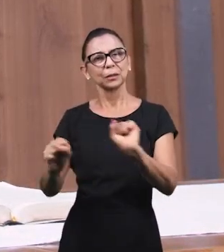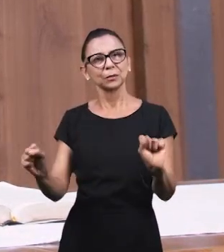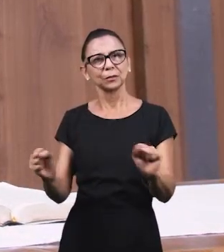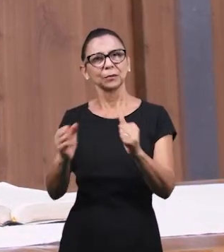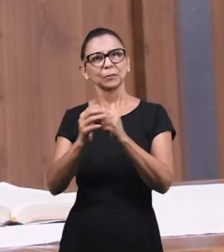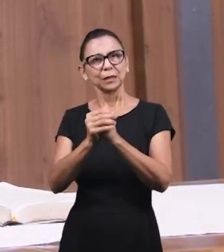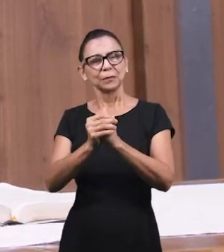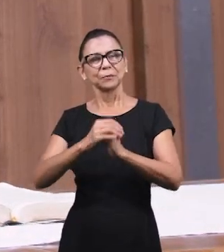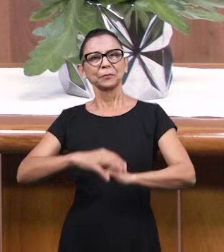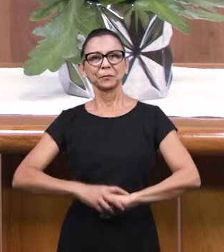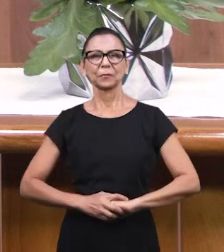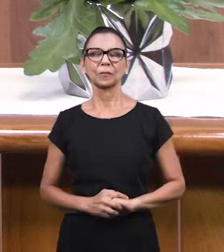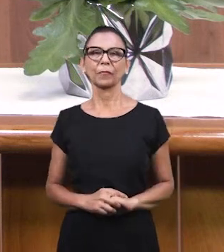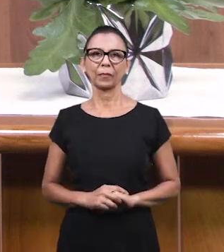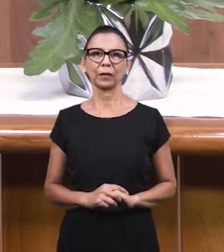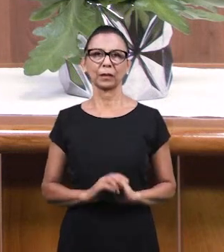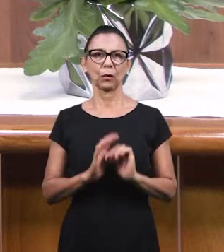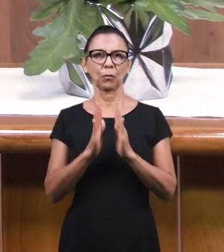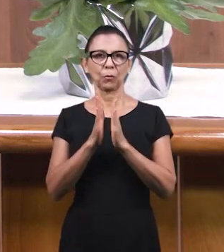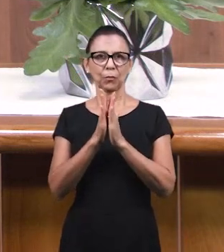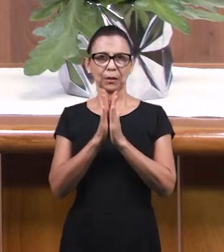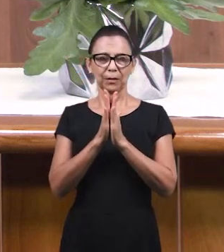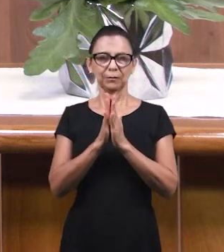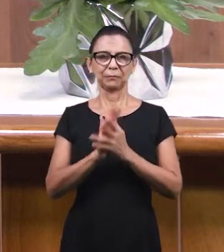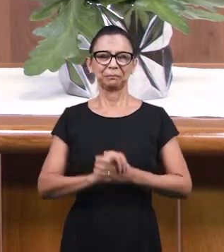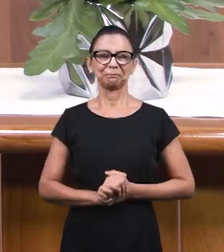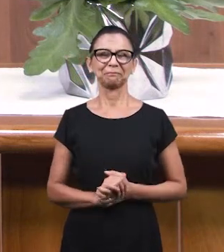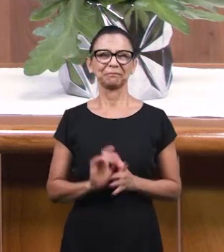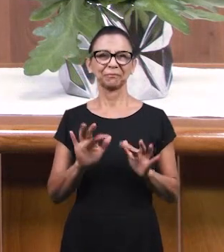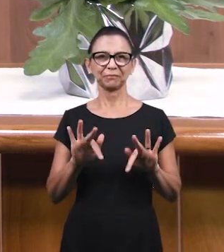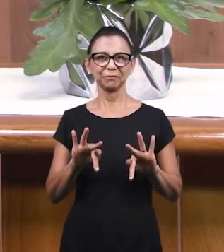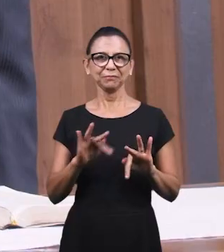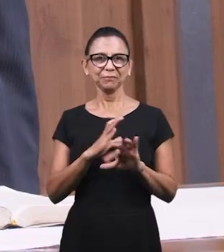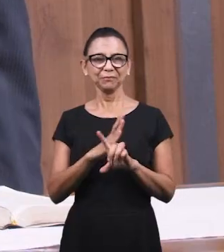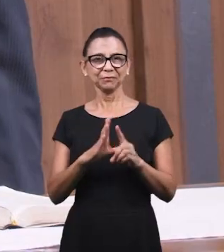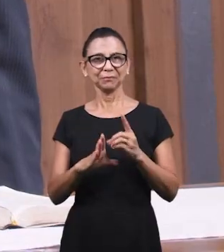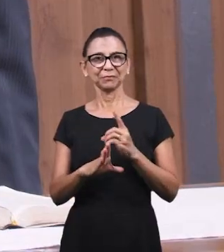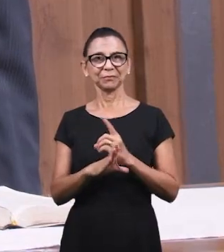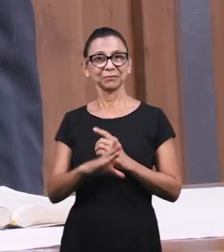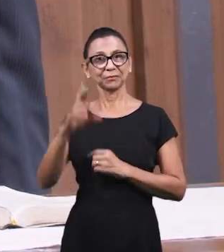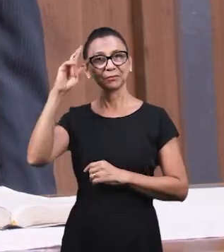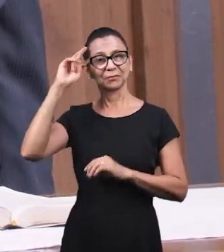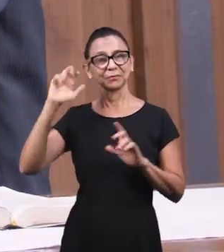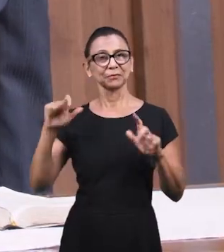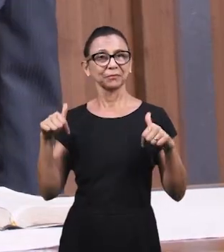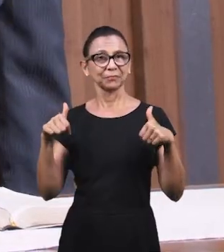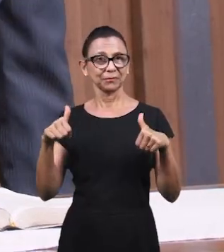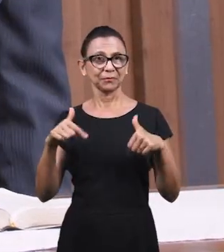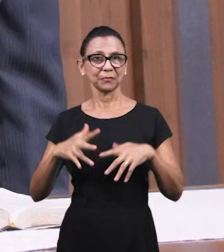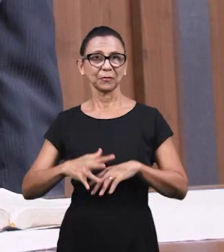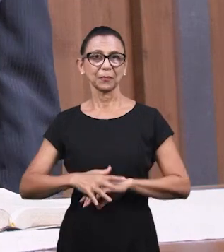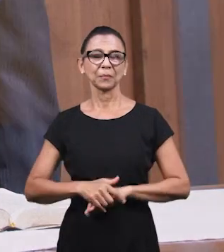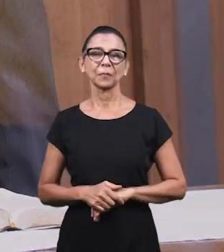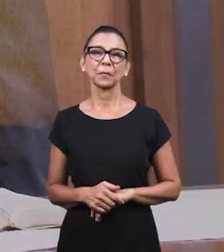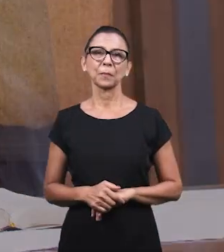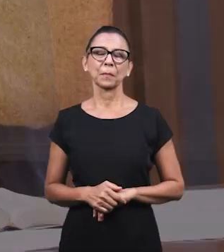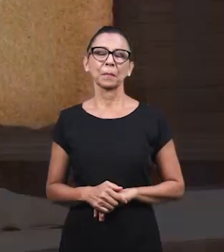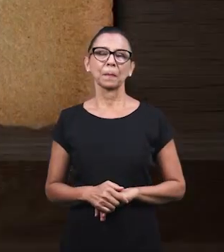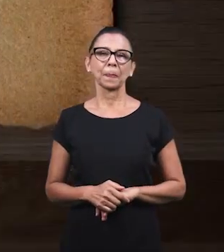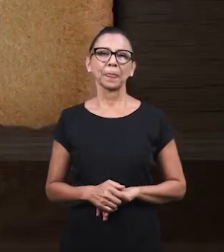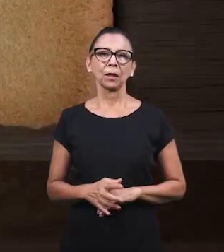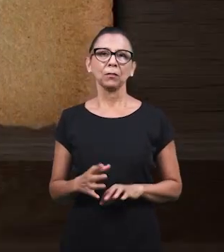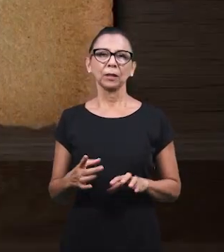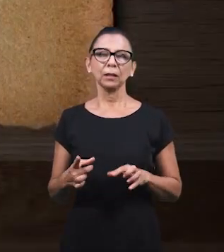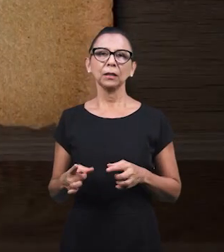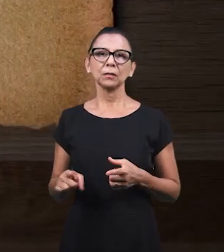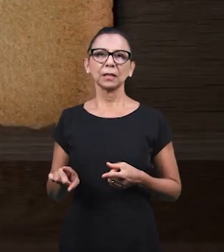И хочет дать благословение в вашей семье. Давайте помолимся. После Псалма мы помолимся, что Бог дал благословение в вашей семье.